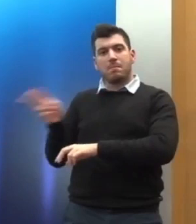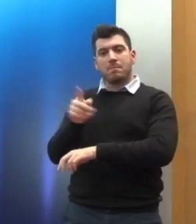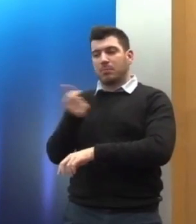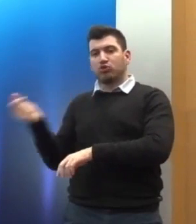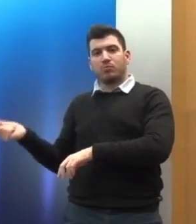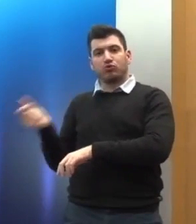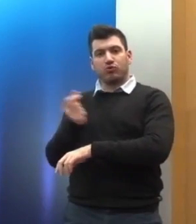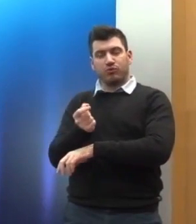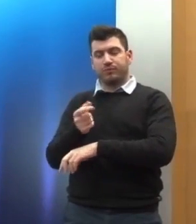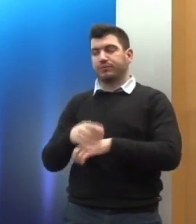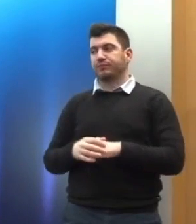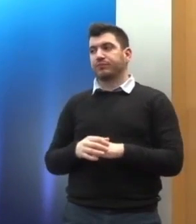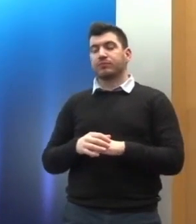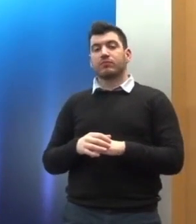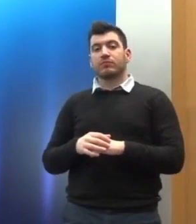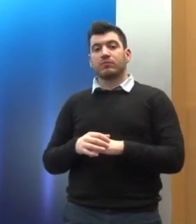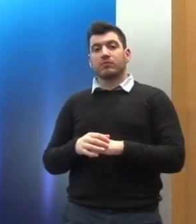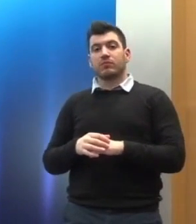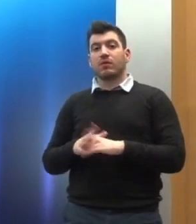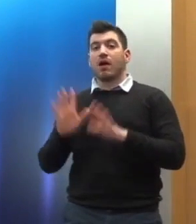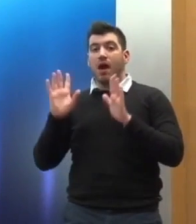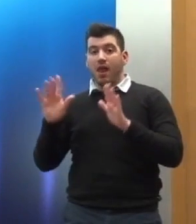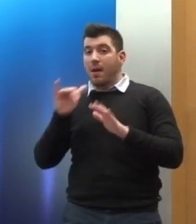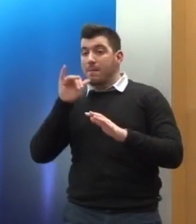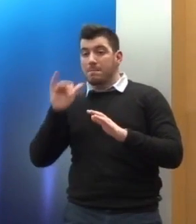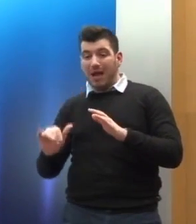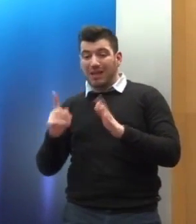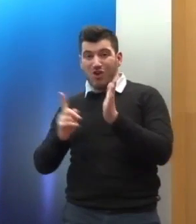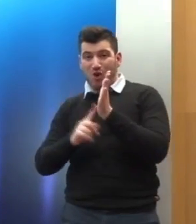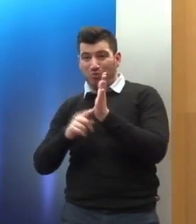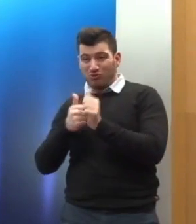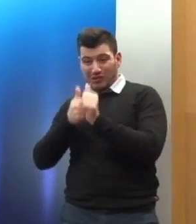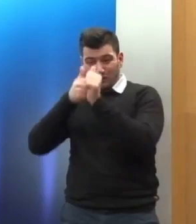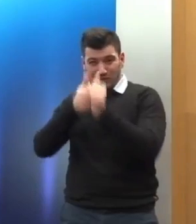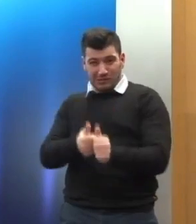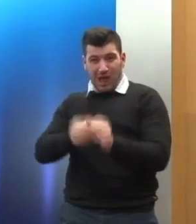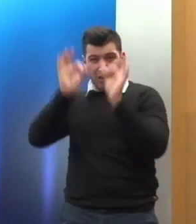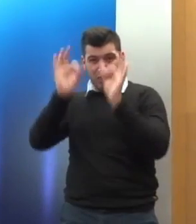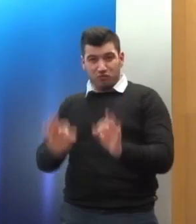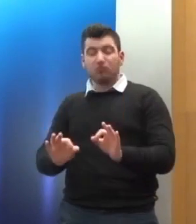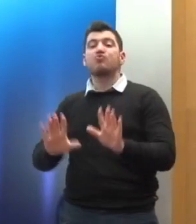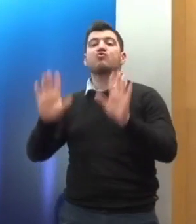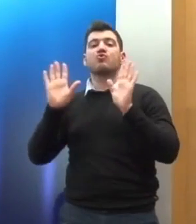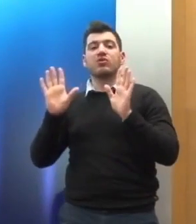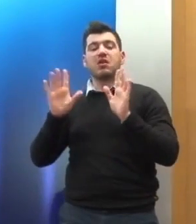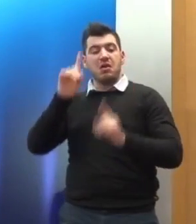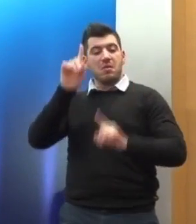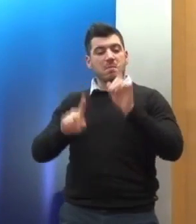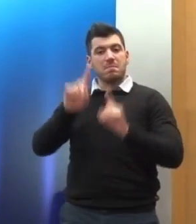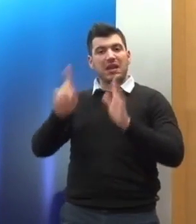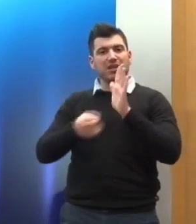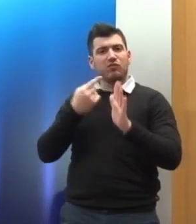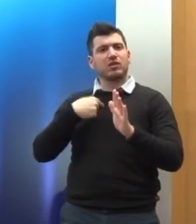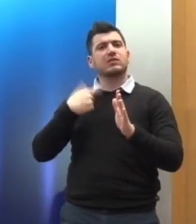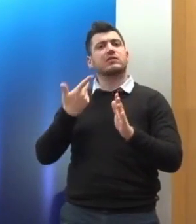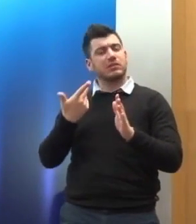με δογματική συνέπεια. Πολλές φορές υπάρχει μια σκέψη ότι μια διάταξη, επειδή έχει κριθεί συνταγματική, παρέλει και